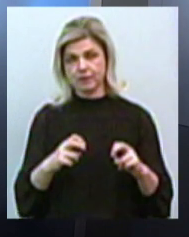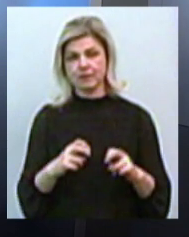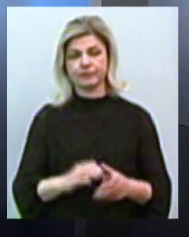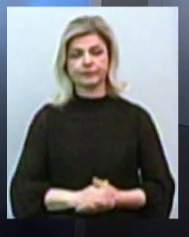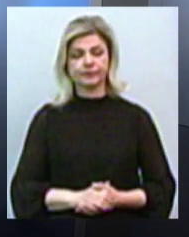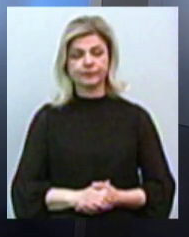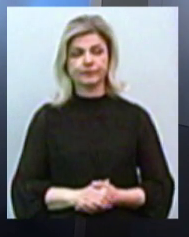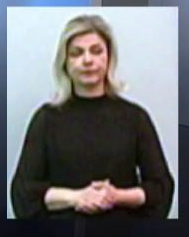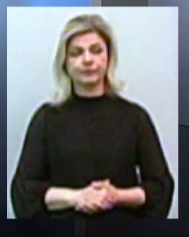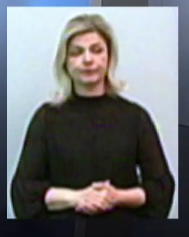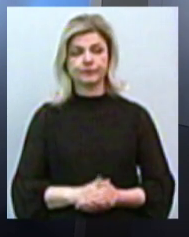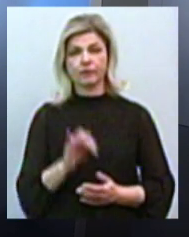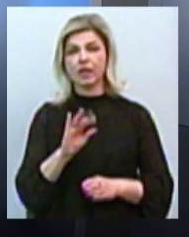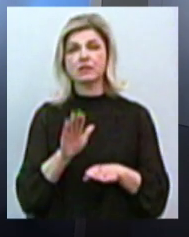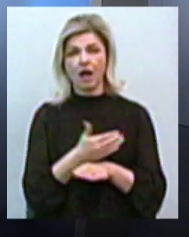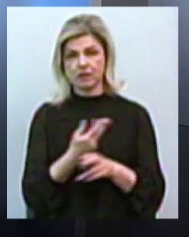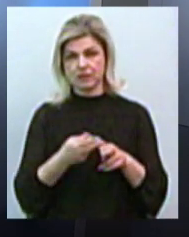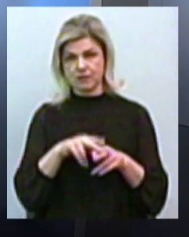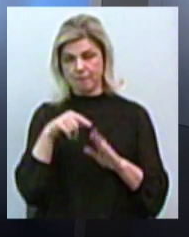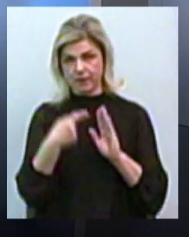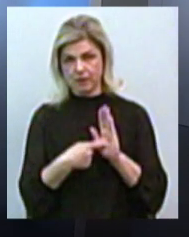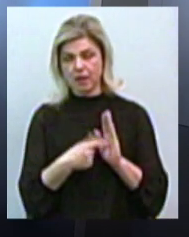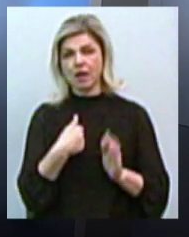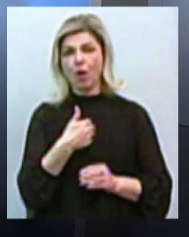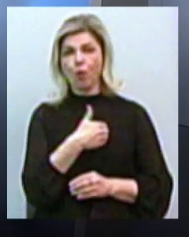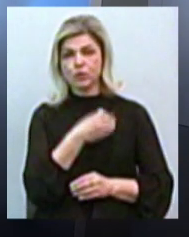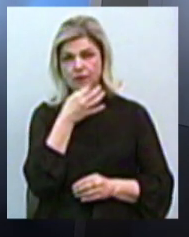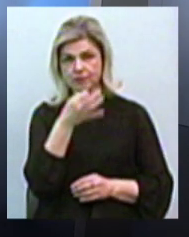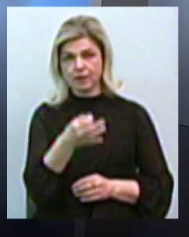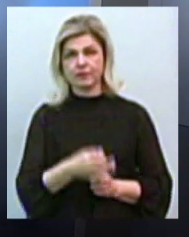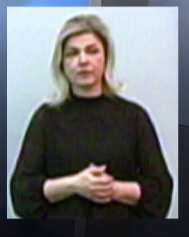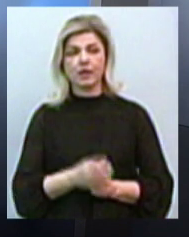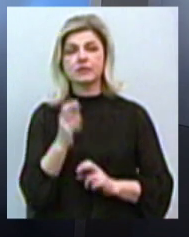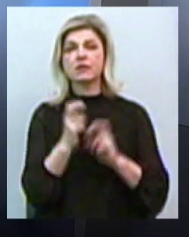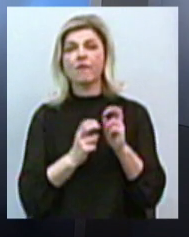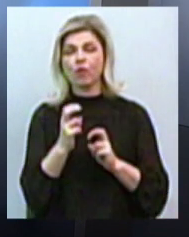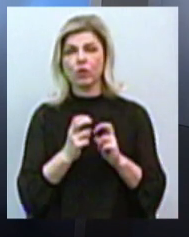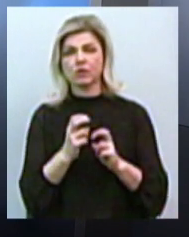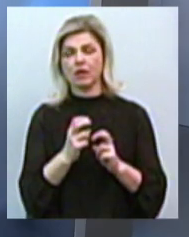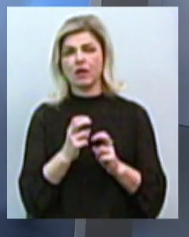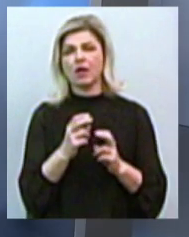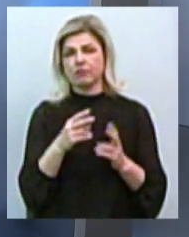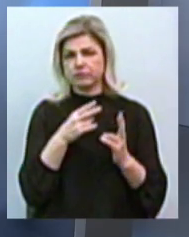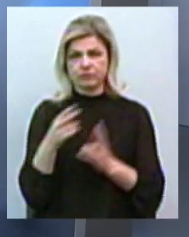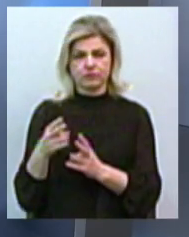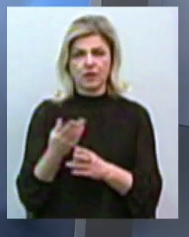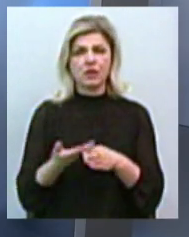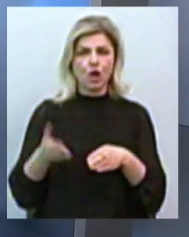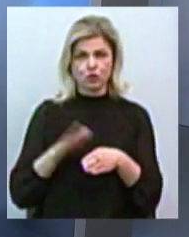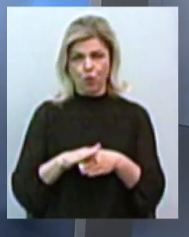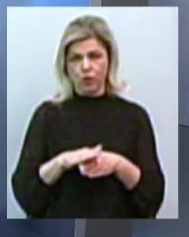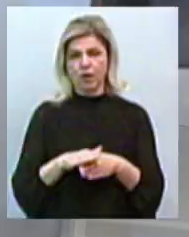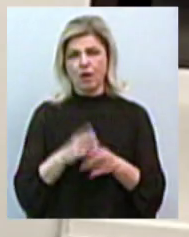зняти це питання. Але я хочу сказати, заводу нанесен дуже тяжкий удар,